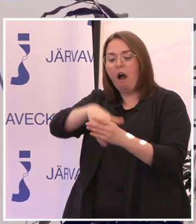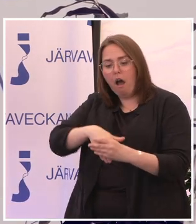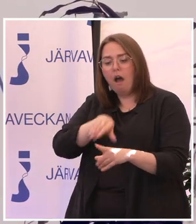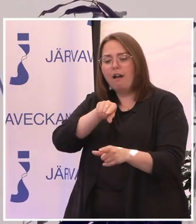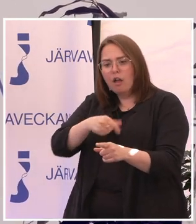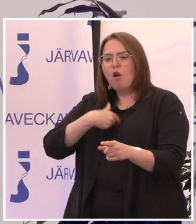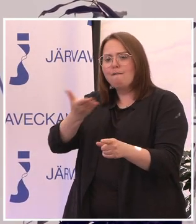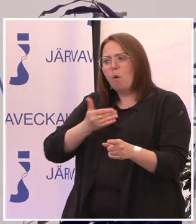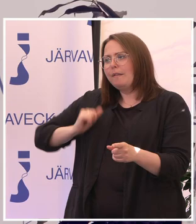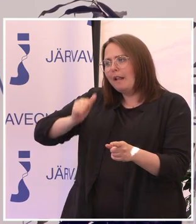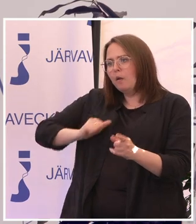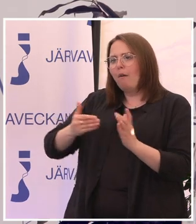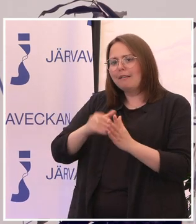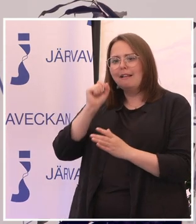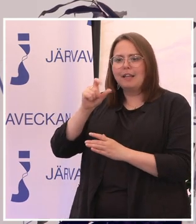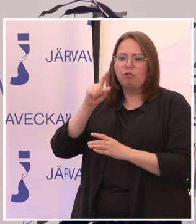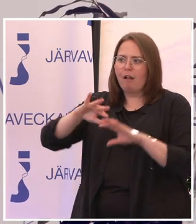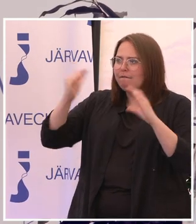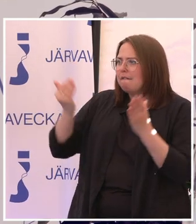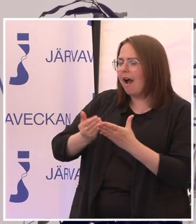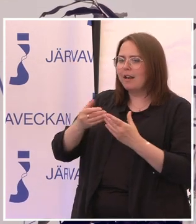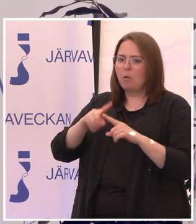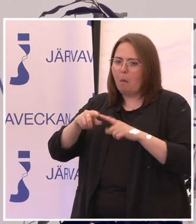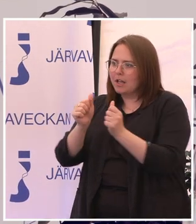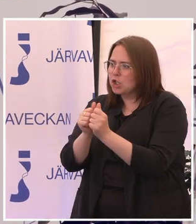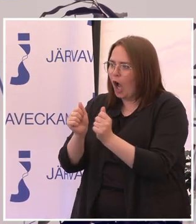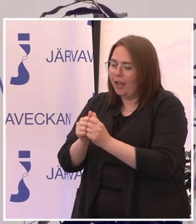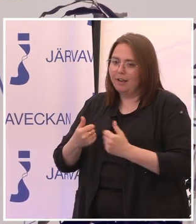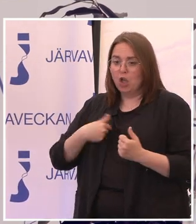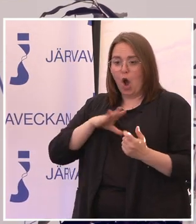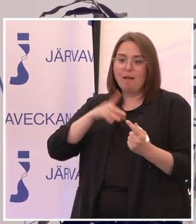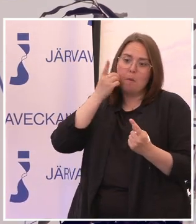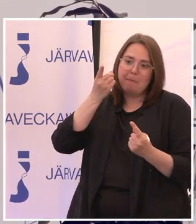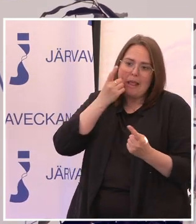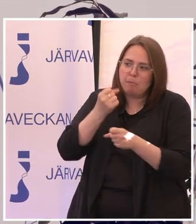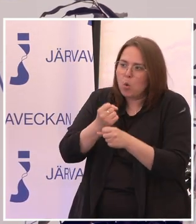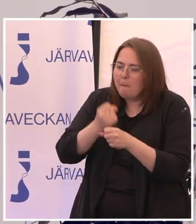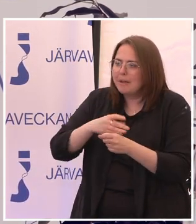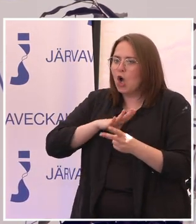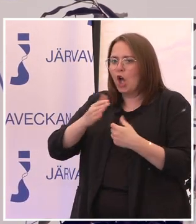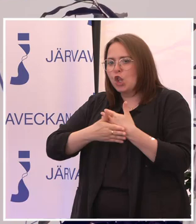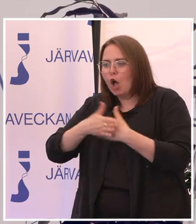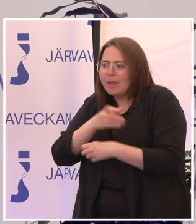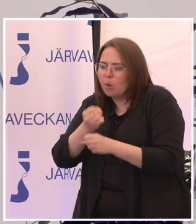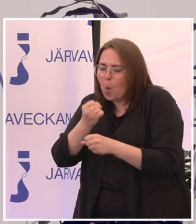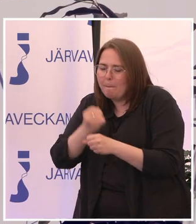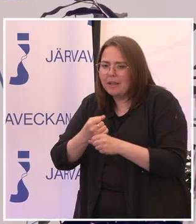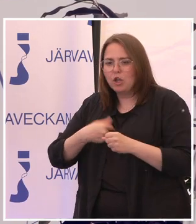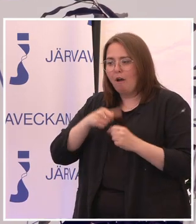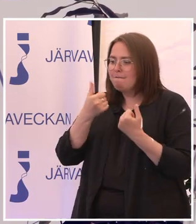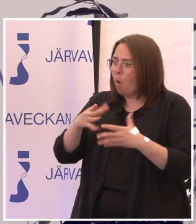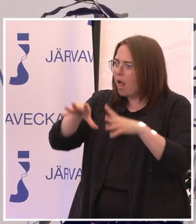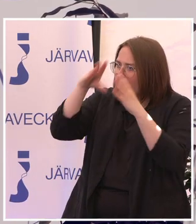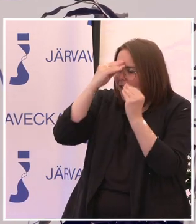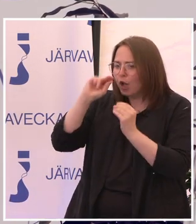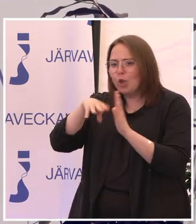tillgång till mycket av de här digitala grejerna. Jag har en telefon på jobbet, jag har en dator på jobbet. Jag får lära mig